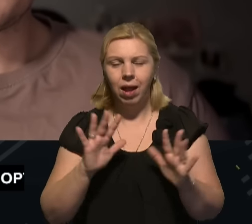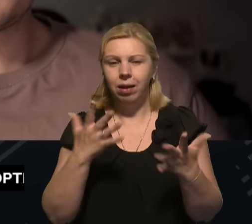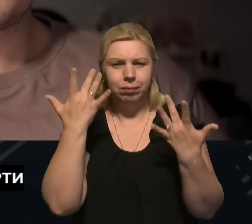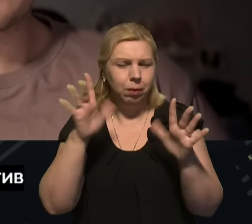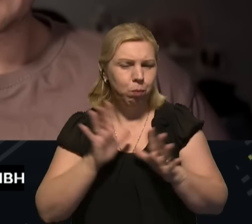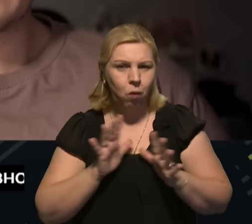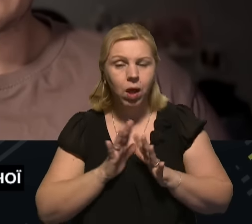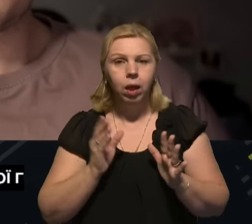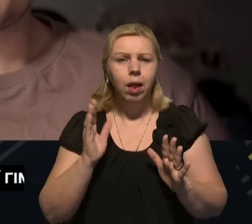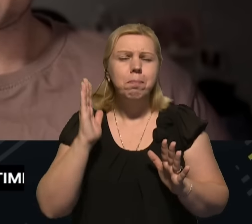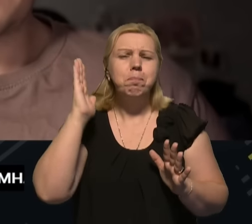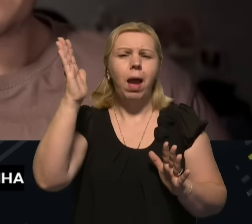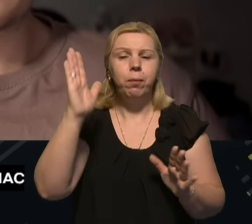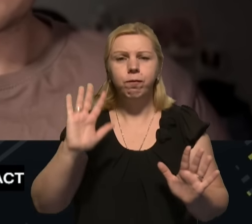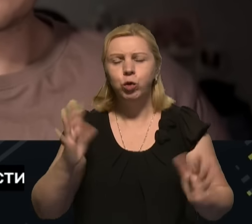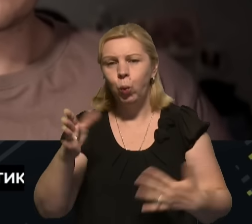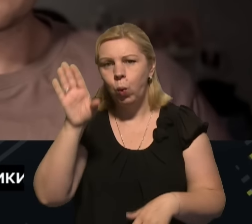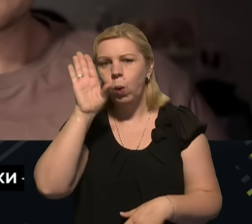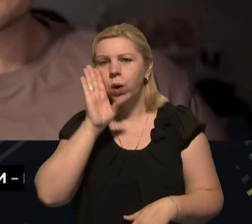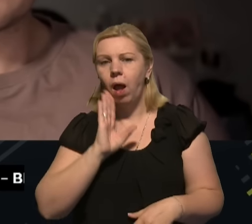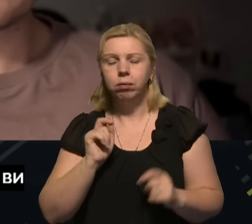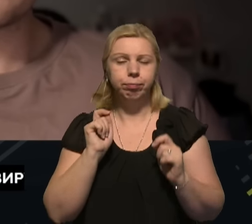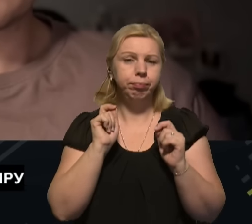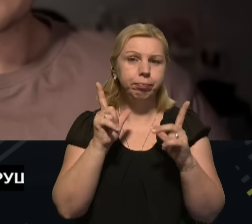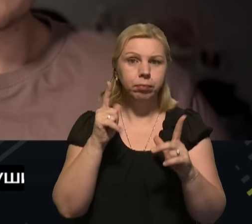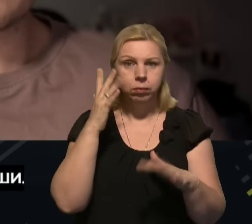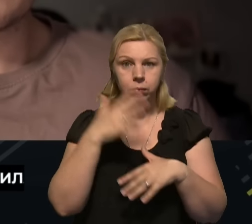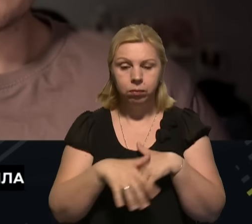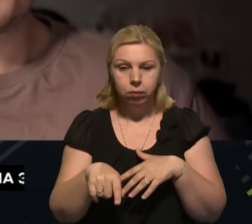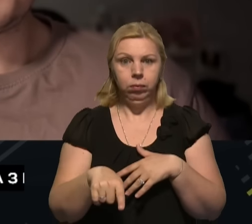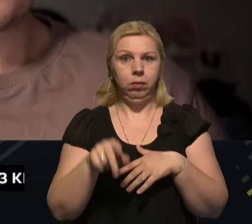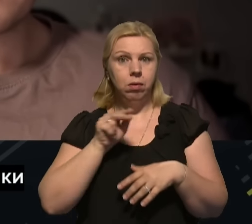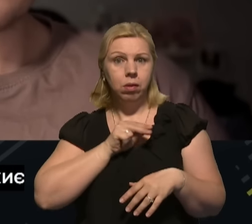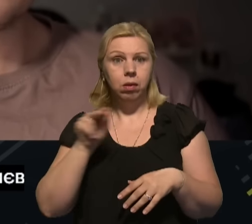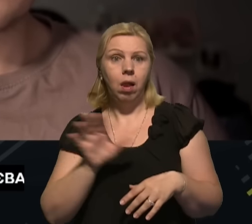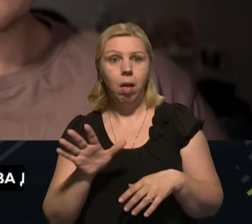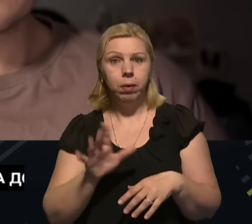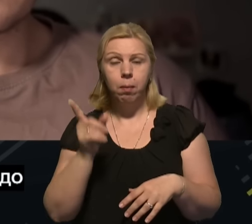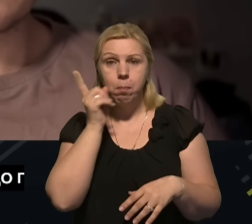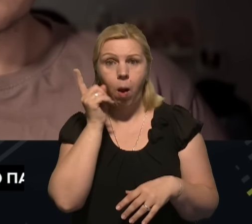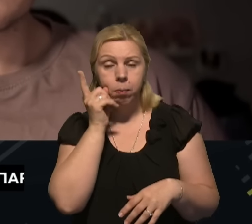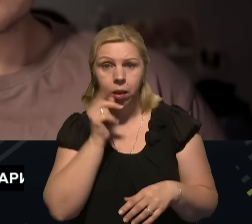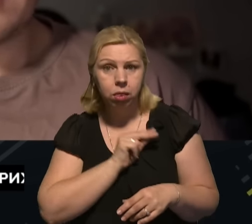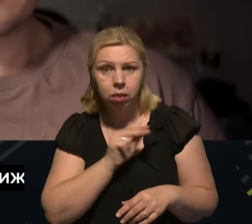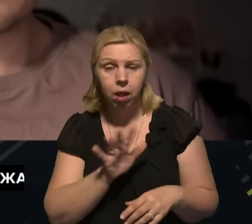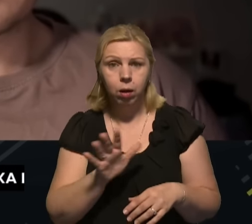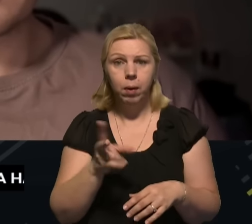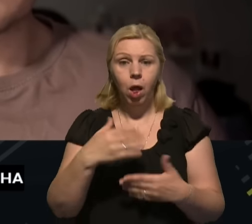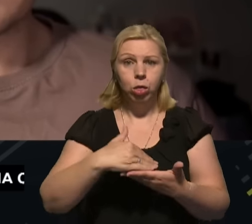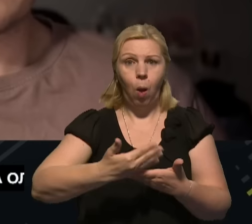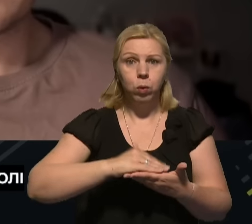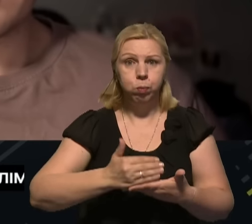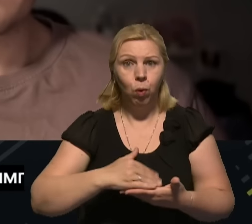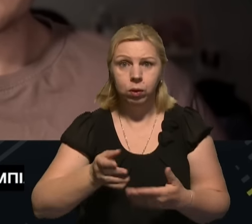На майбутнє, якщо одного ранку ми знову прокинемося, зрозуміємо, що там не працює ні мобільний оператор, ні ноутбук не